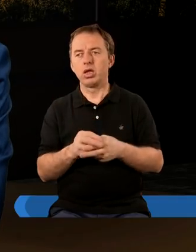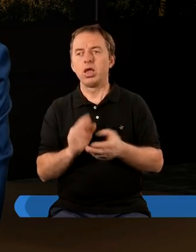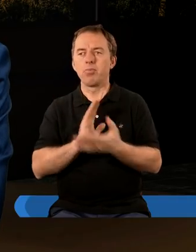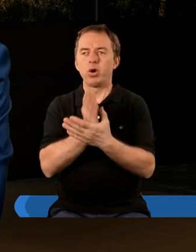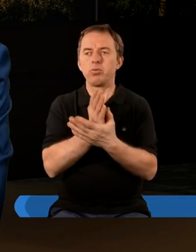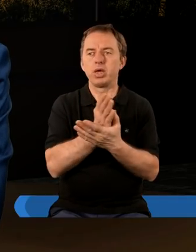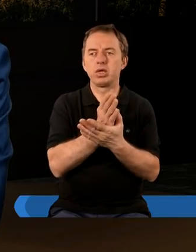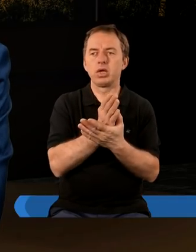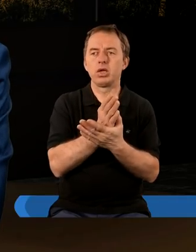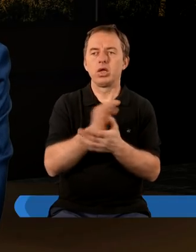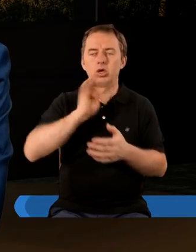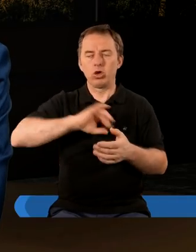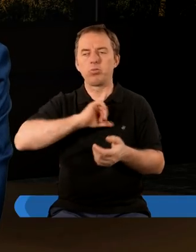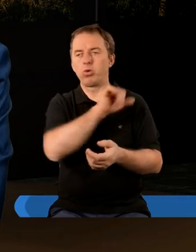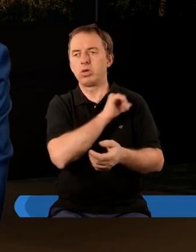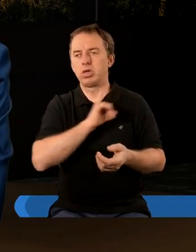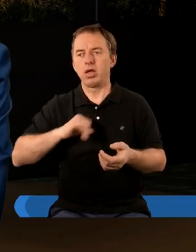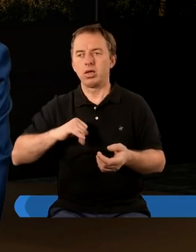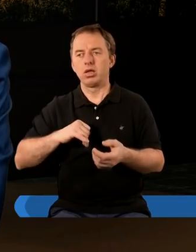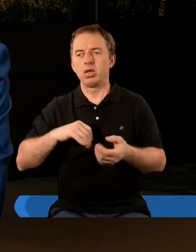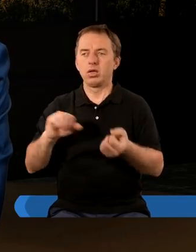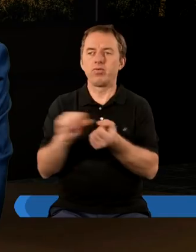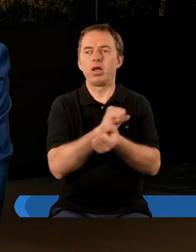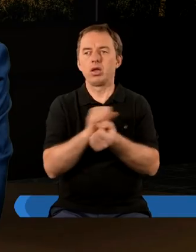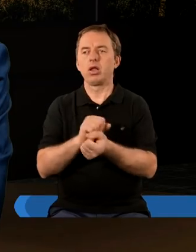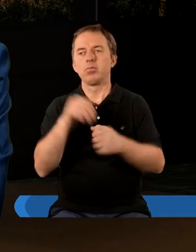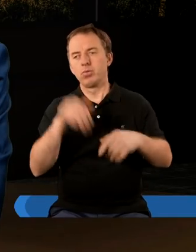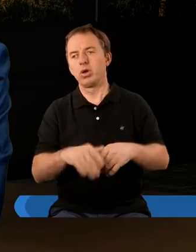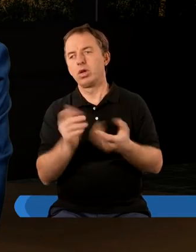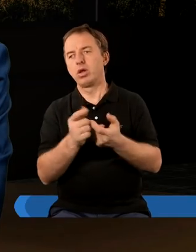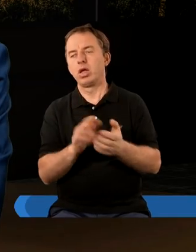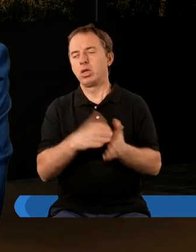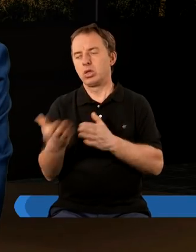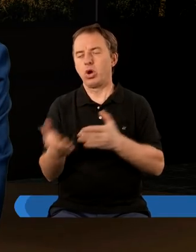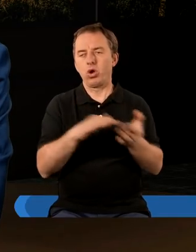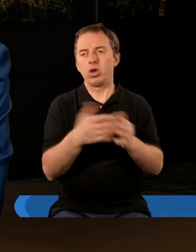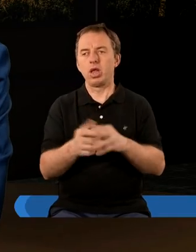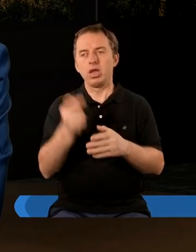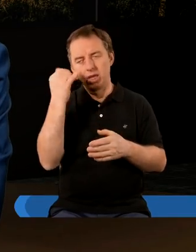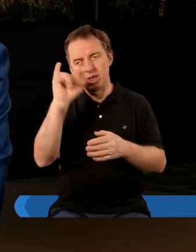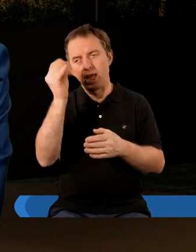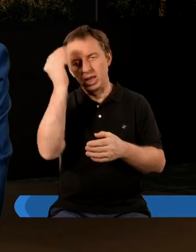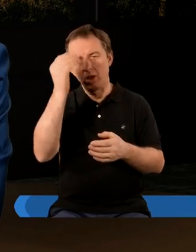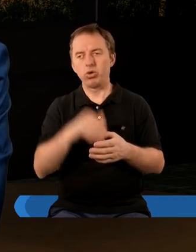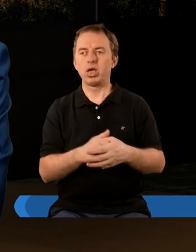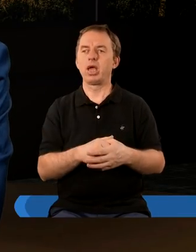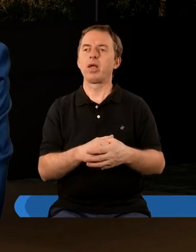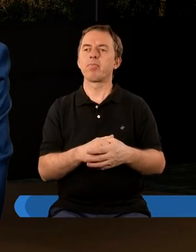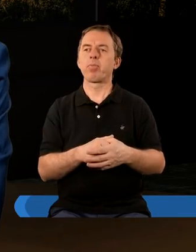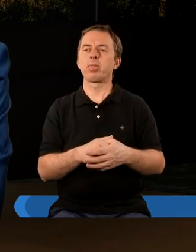pomiędzy sobą samym. Zwalczały się być może jakieś stronnictwa, jakieś idee, jakieś